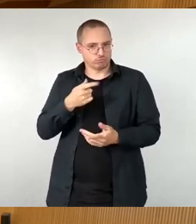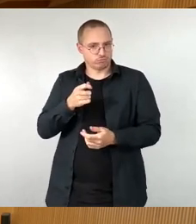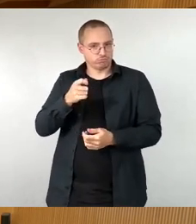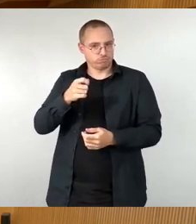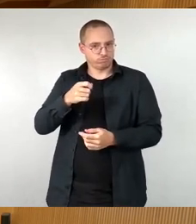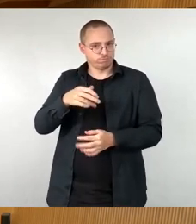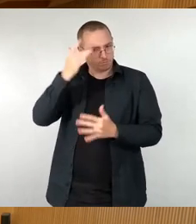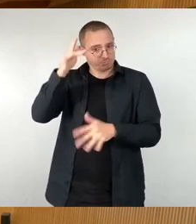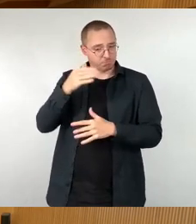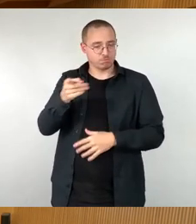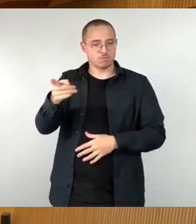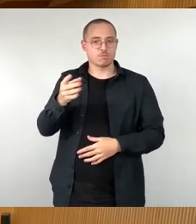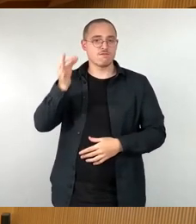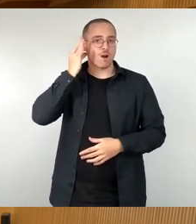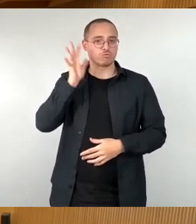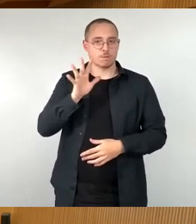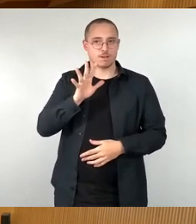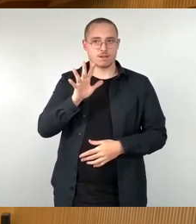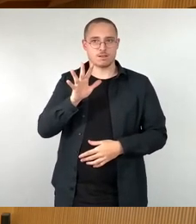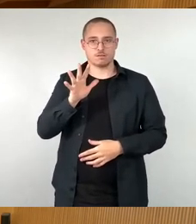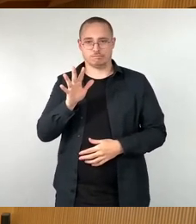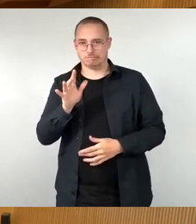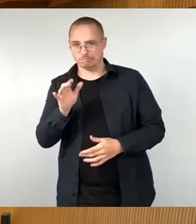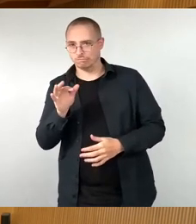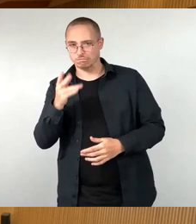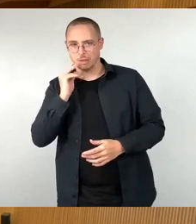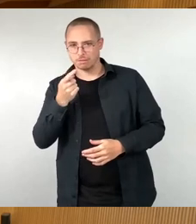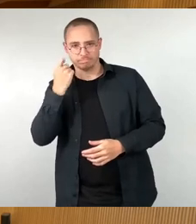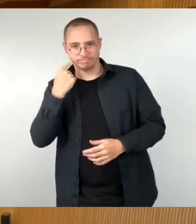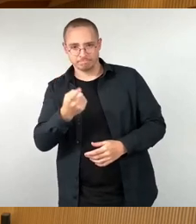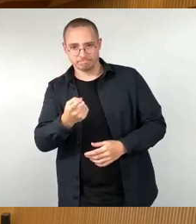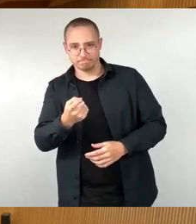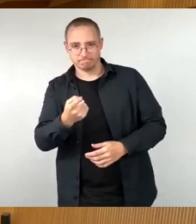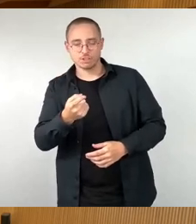bitten. Sie kennen sich ja schon aus. Fünf Minuten Redezeit auch für Sie.